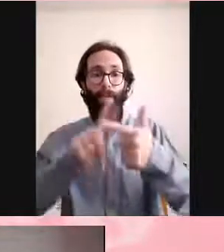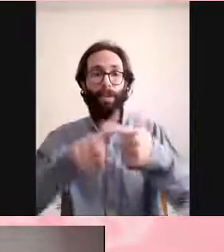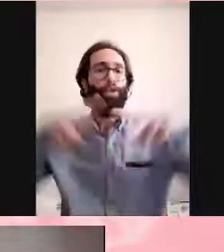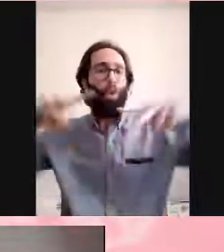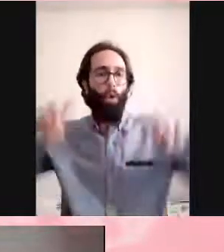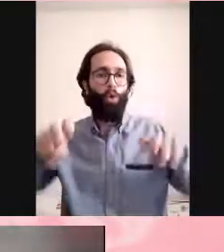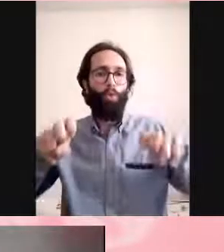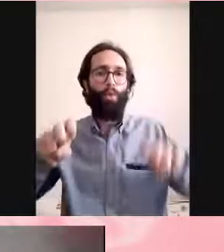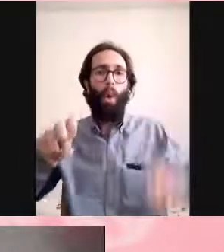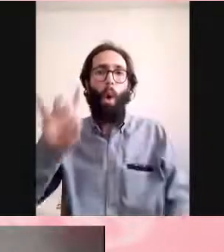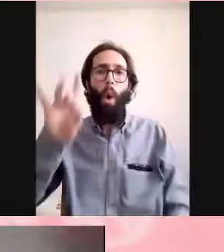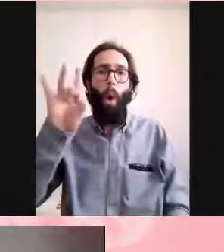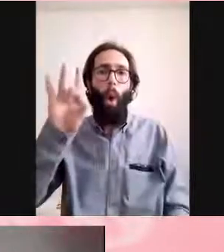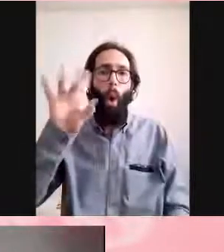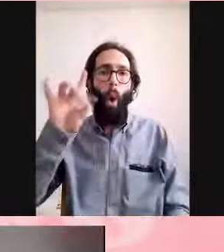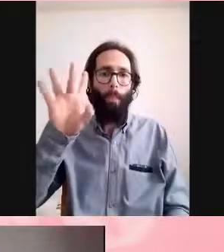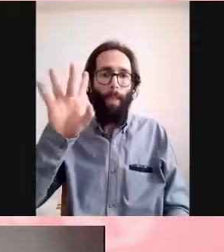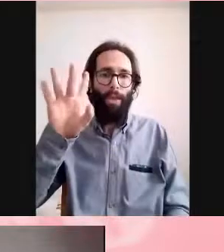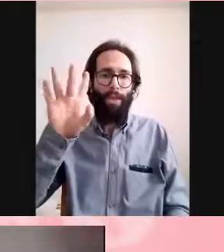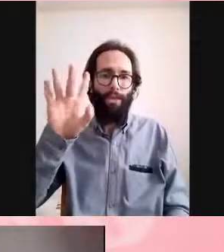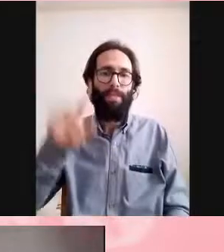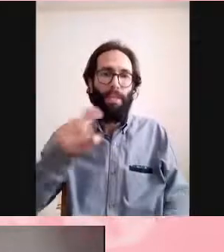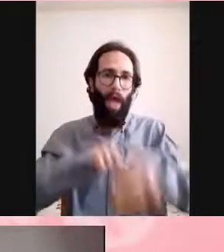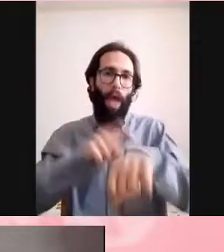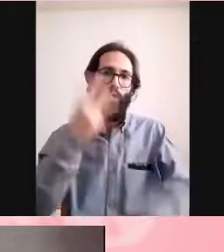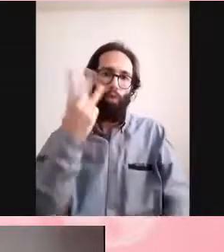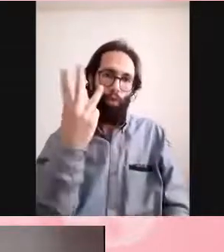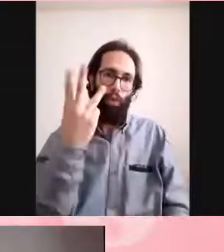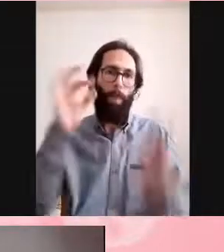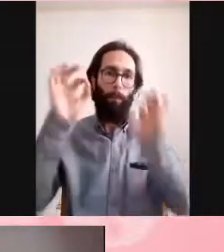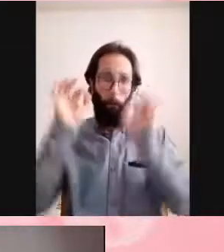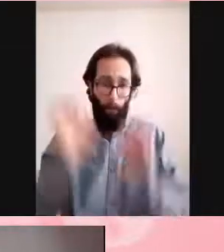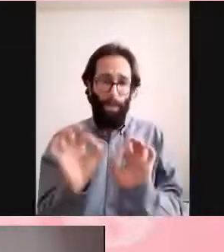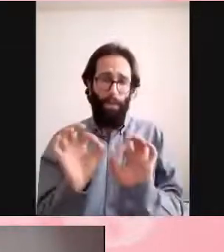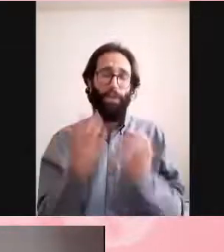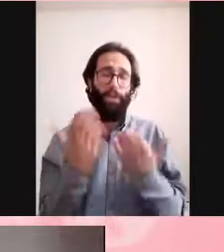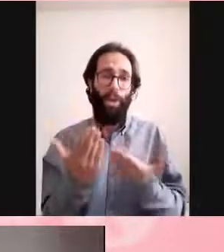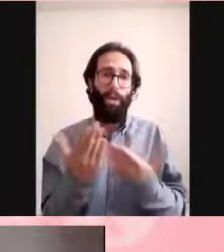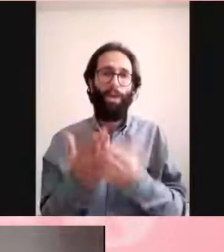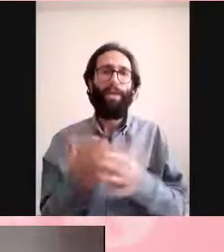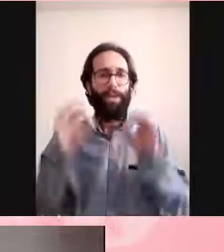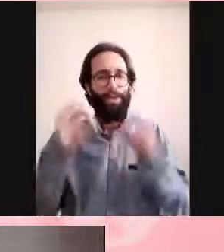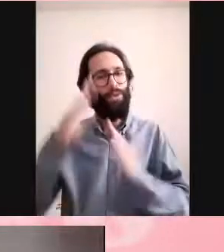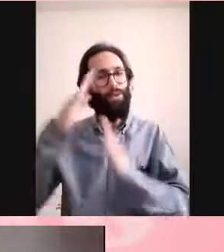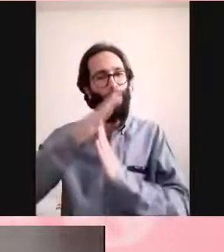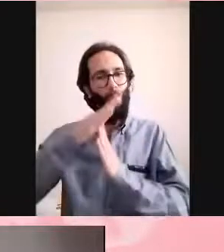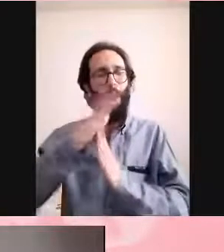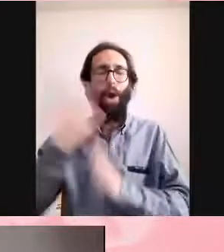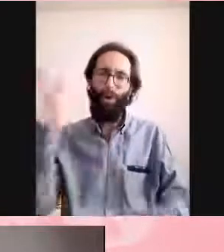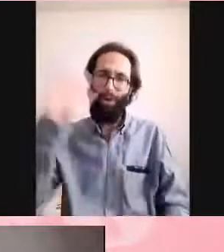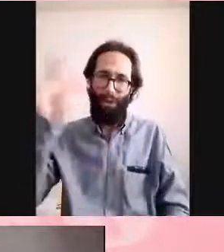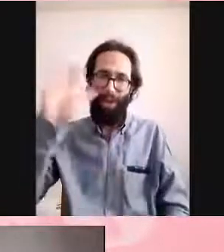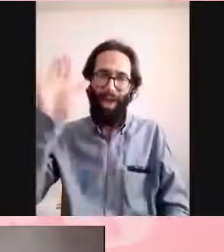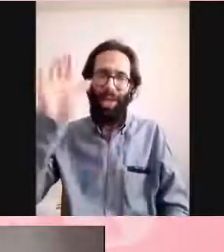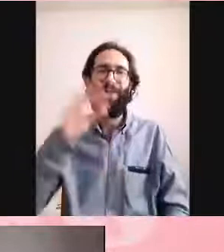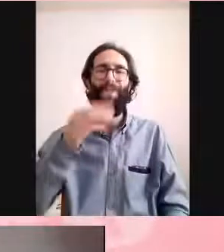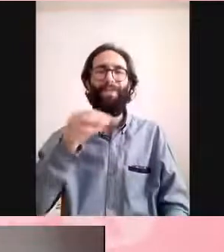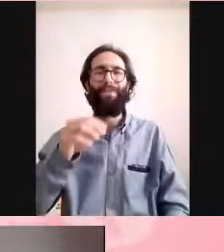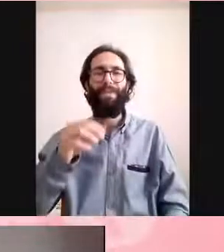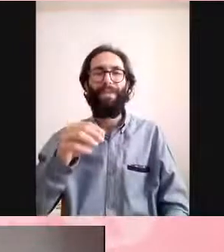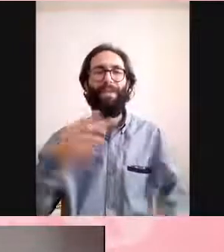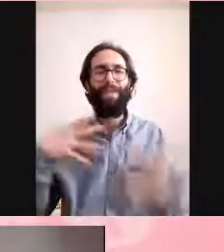.00'da Kaan doşent doktor Kaan Yılancıoğlu'yla devam edecek şimdi molaya giriyoruz hoşçakalın hocam sağlıcakla kalın inşallah